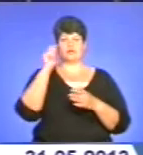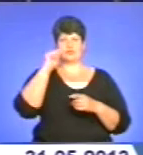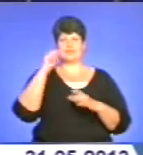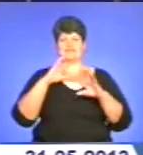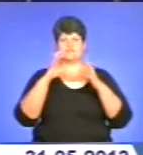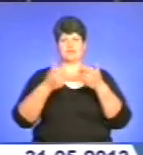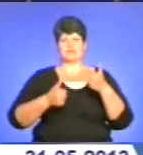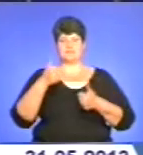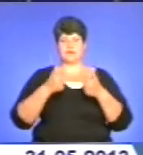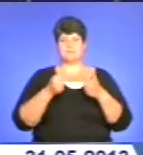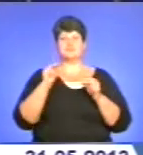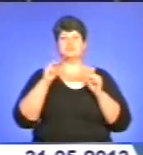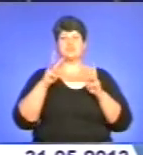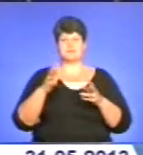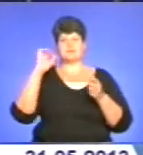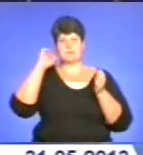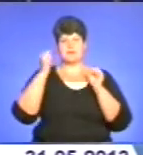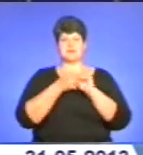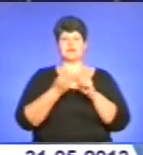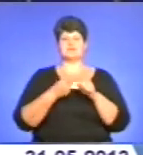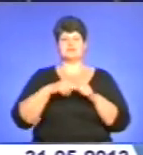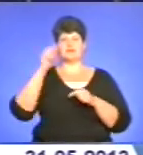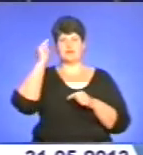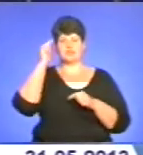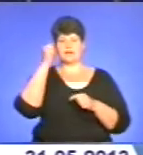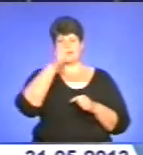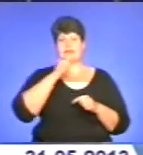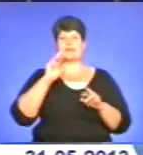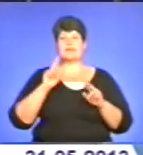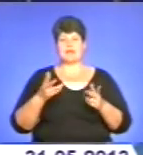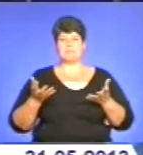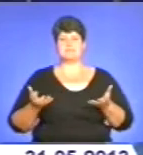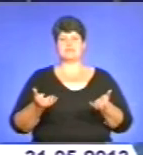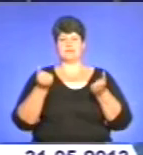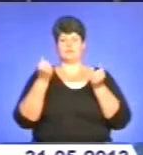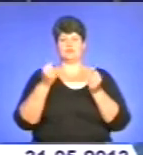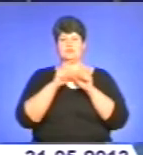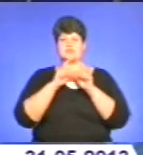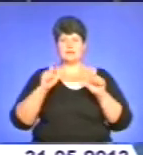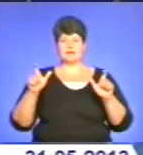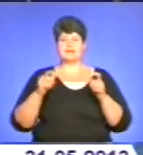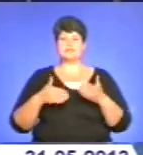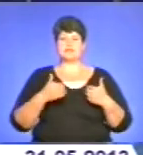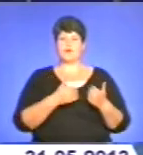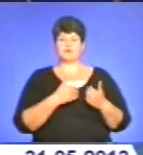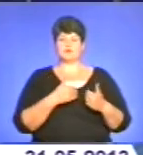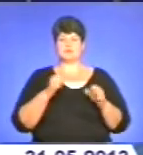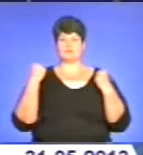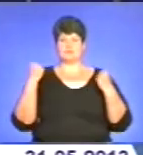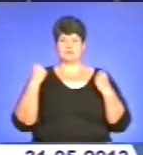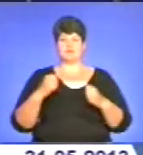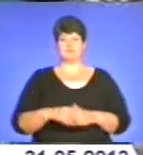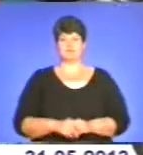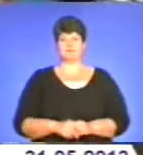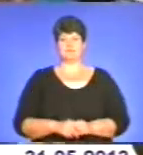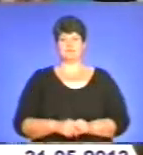змаганнях. Чим запам'ятався цей навчальний рік, а також як підтримують заклад і заохочують спортсменів Валентина Павлишин.